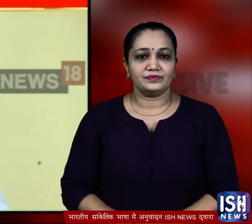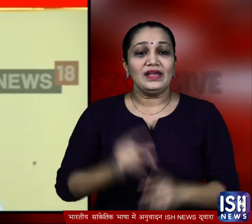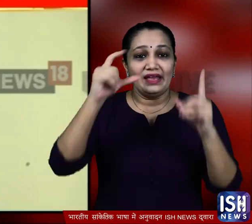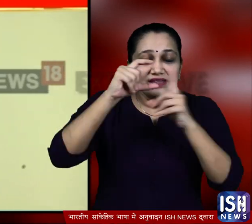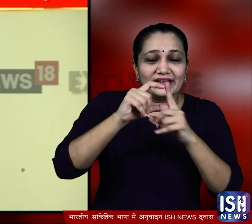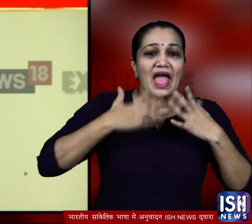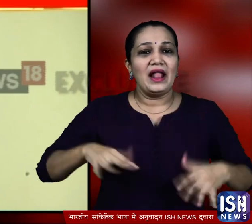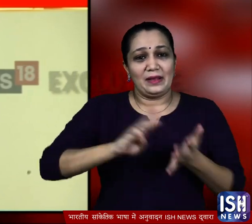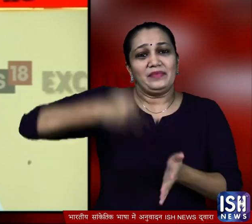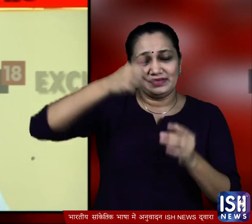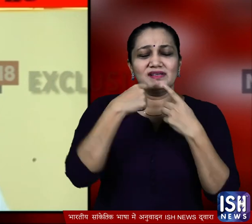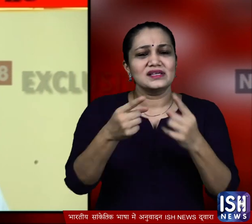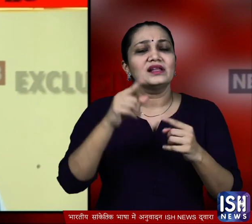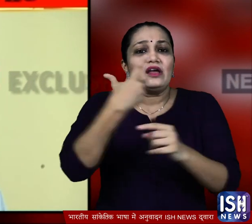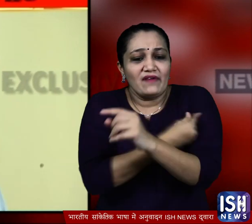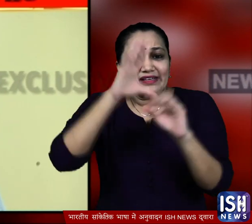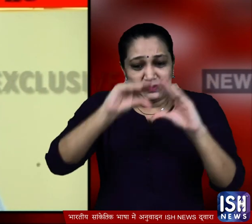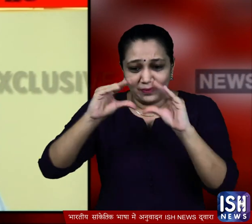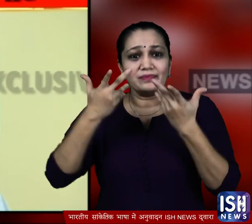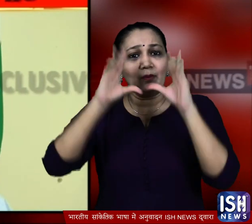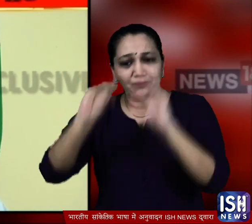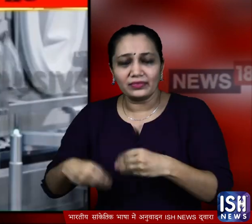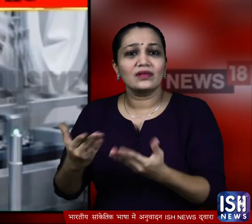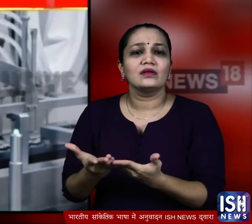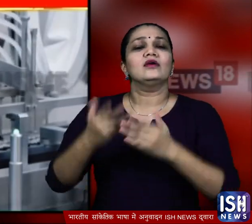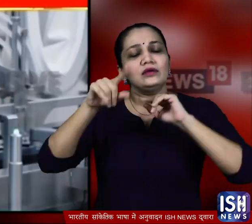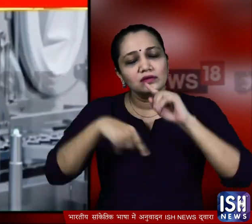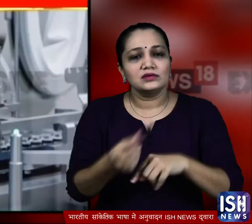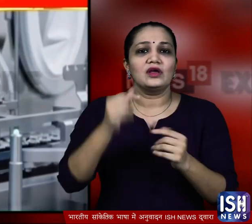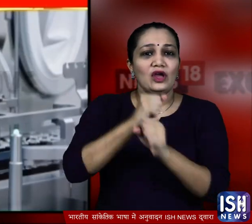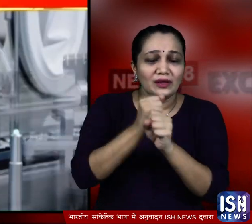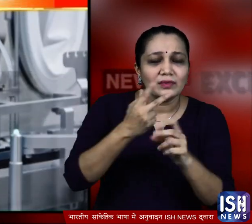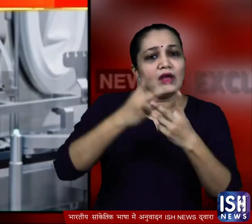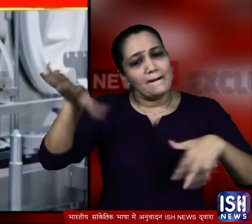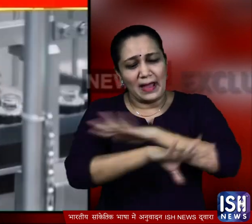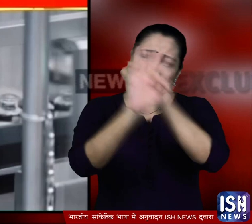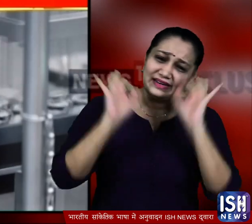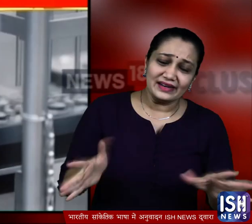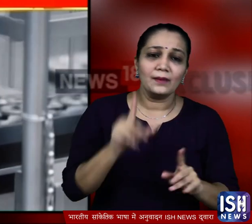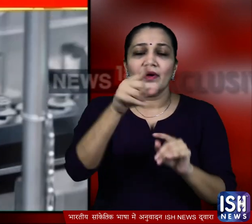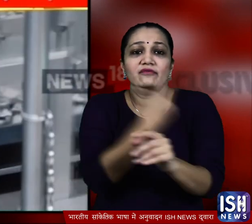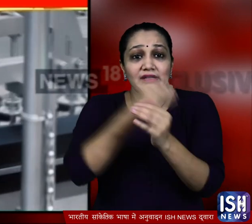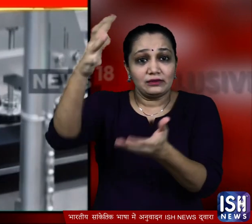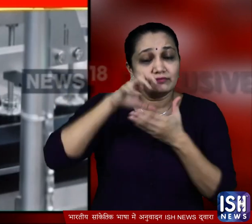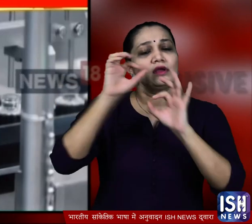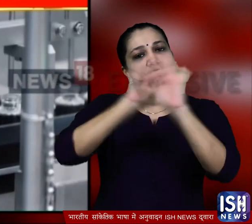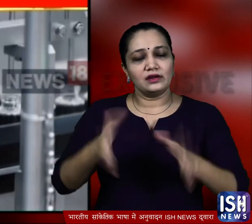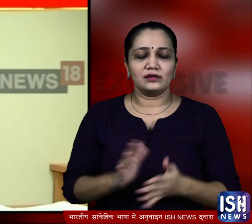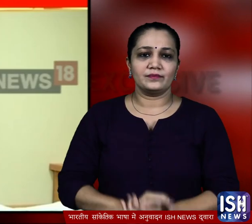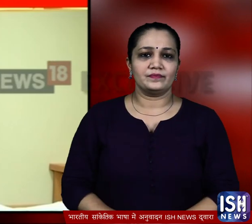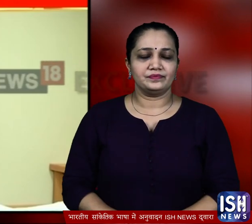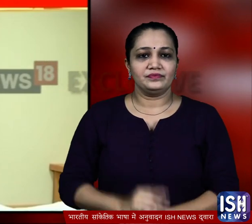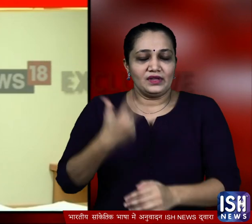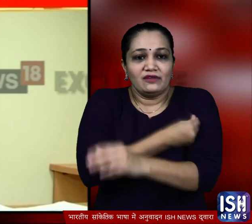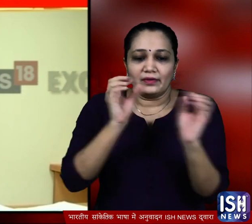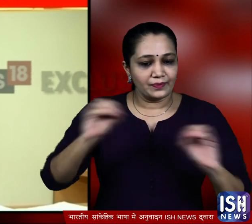अलांकि दिल्ली के स्वास्त मंत्री ने इसके पीछे वैक्सीन की कमी की दलील दी दावा किया गया कि सरकार की तैयारियां तो पूरी हैं बस वैक्सीन आने का इंतजार है